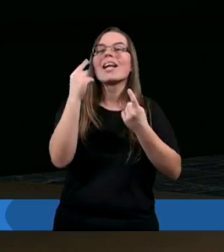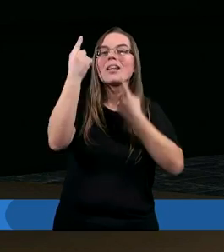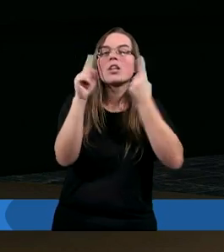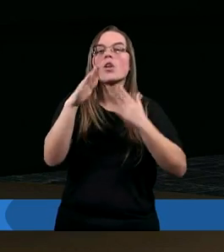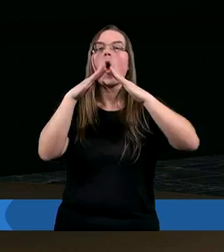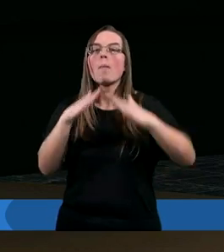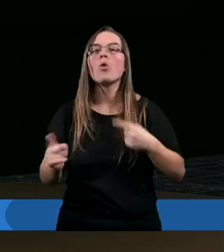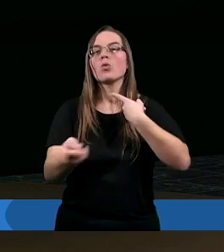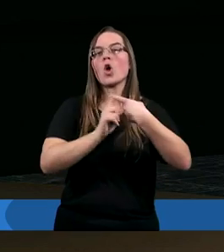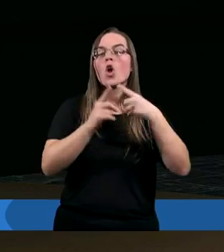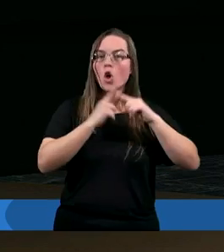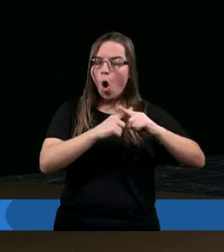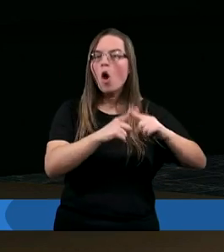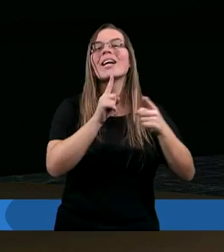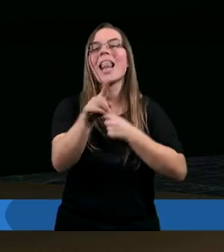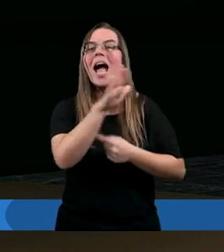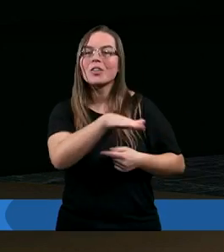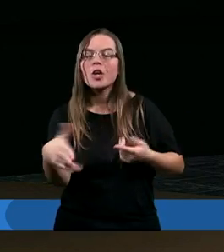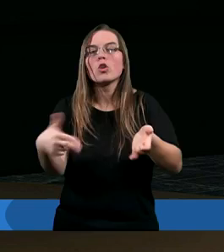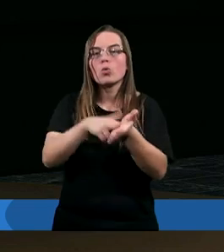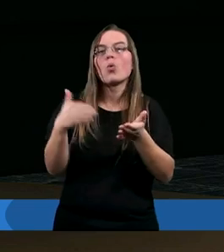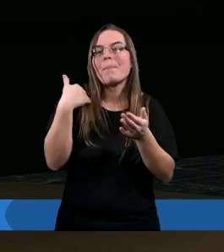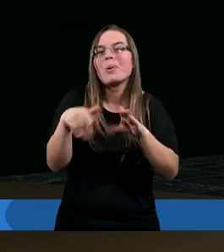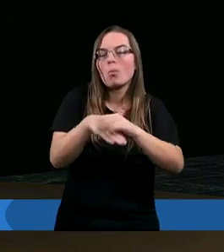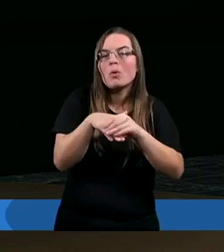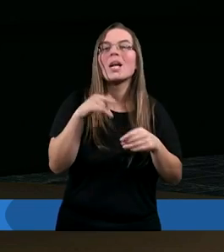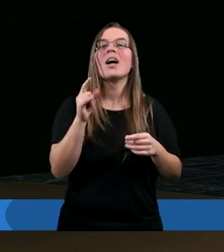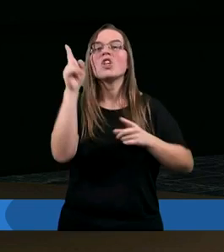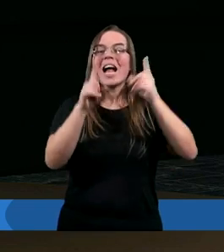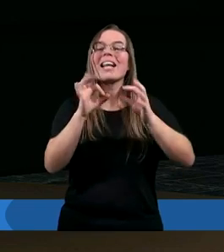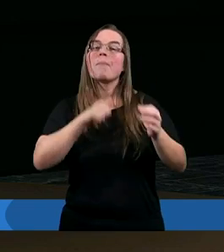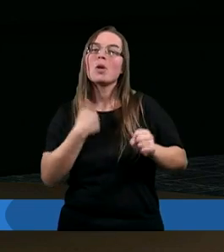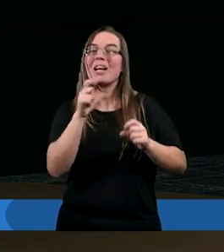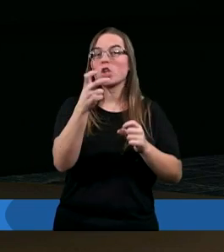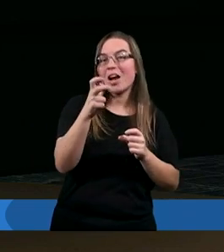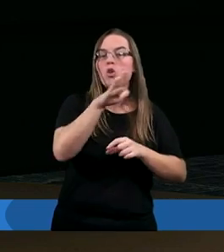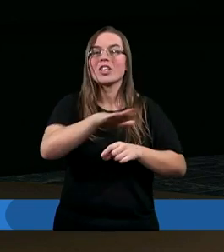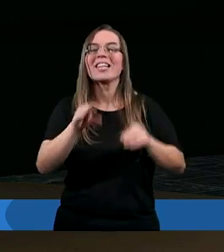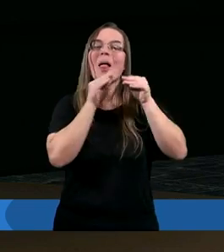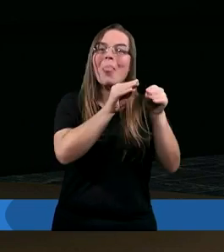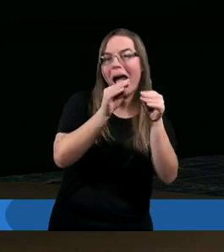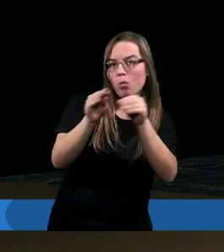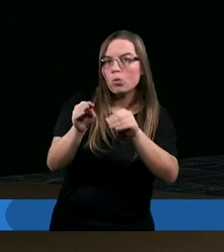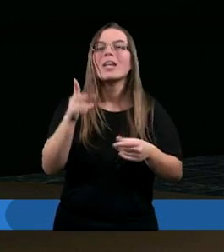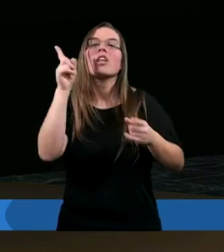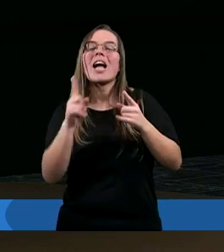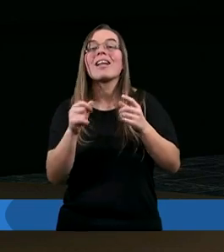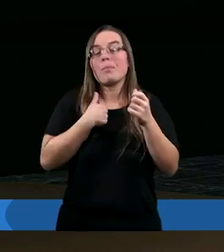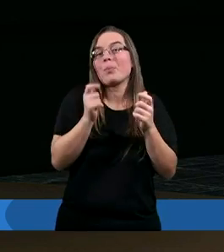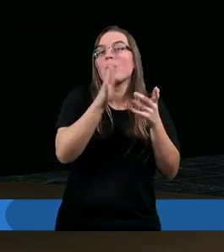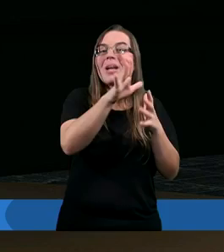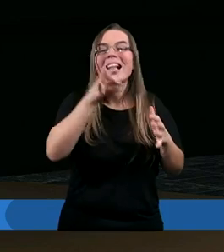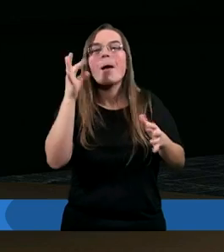z obozów kolonii dla dzieci, w których uczestniczę. Gdy czasem, żeby czegoś dzieci nauczyć albo po prostu mieć lepszą